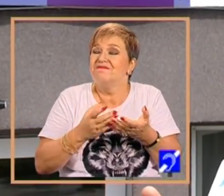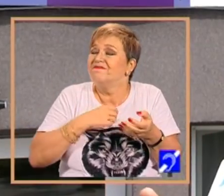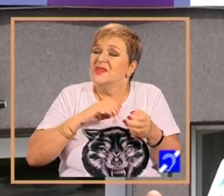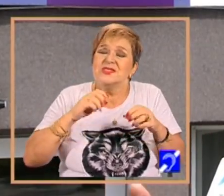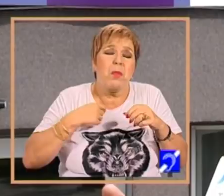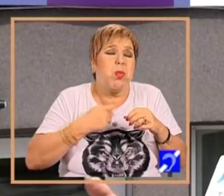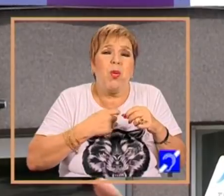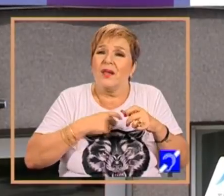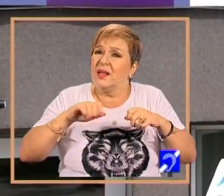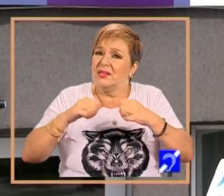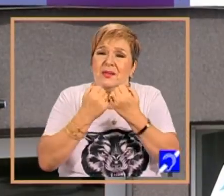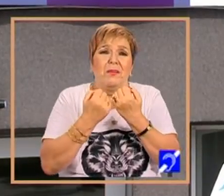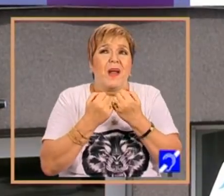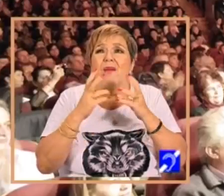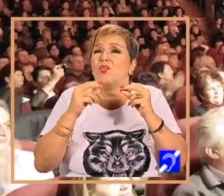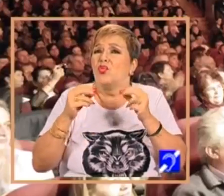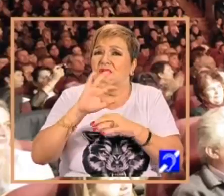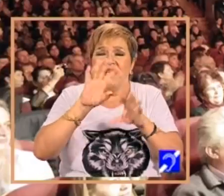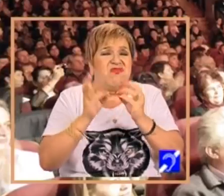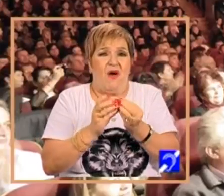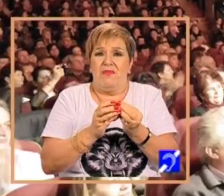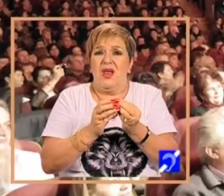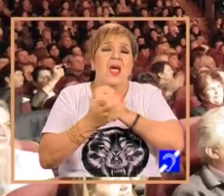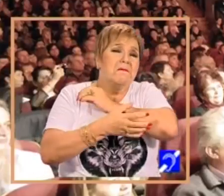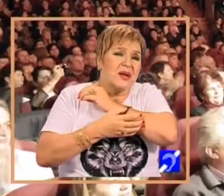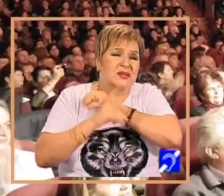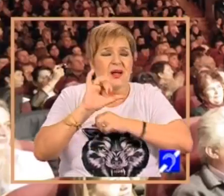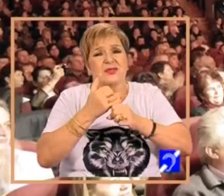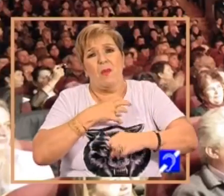mai multe familii, mai multe categorii sociale.